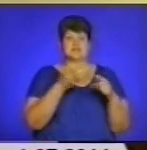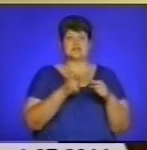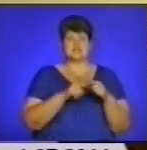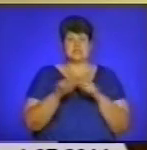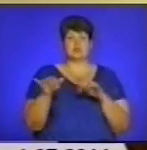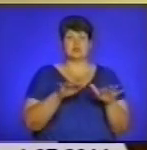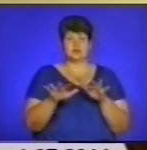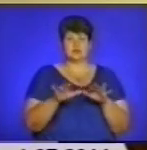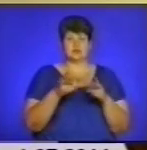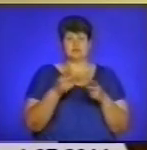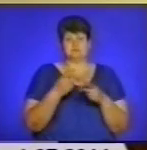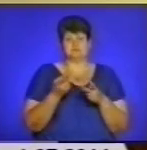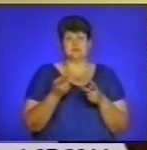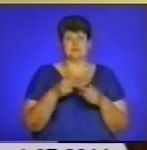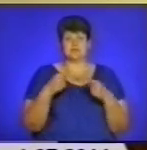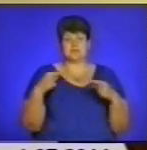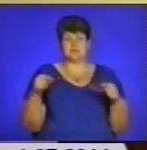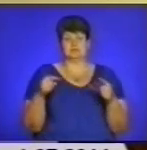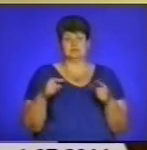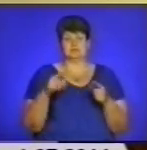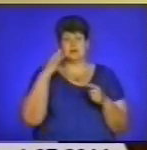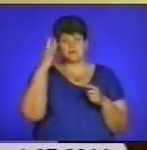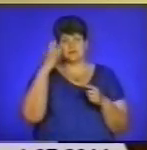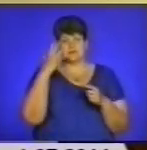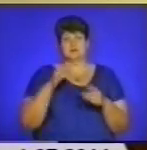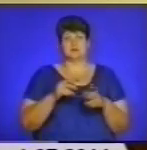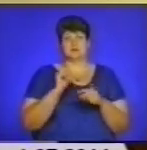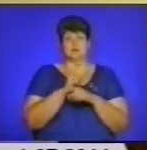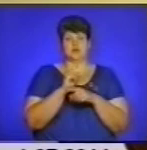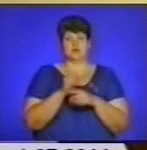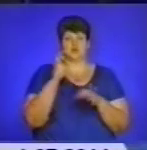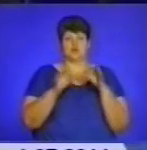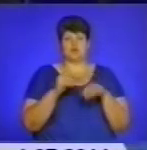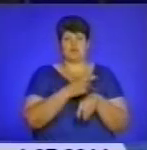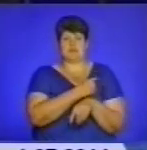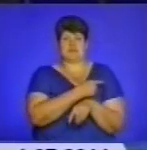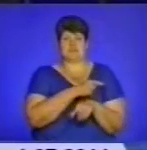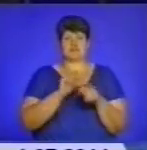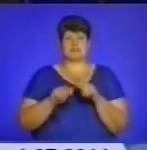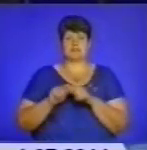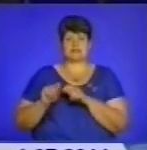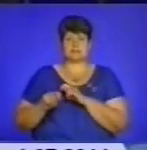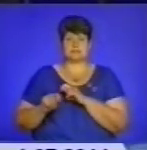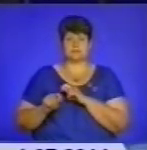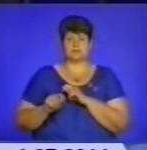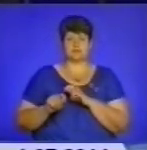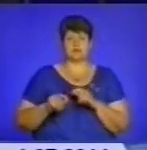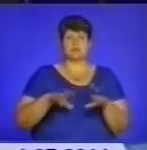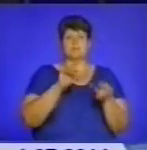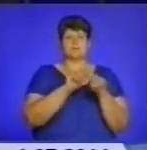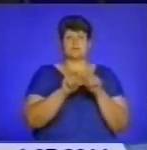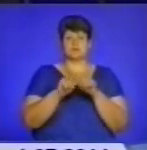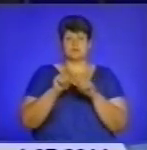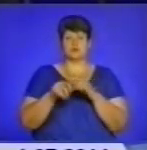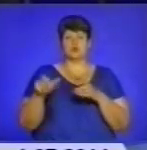різні версії того, що сталося. Призначено судово-медичні експертизи. Ревізію дорожніх знаків міста і